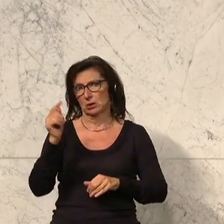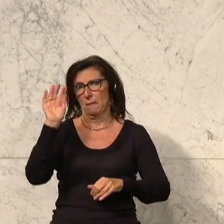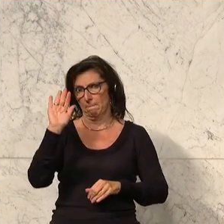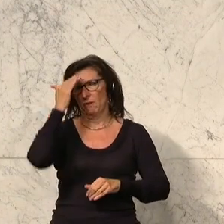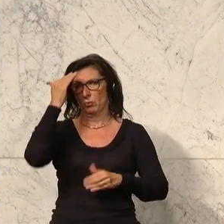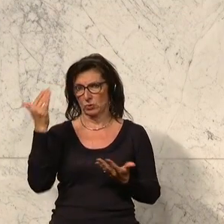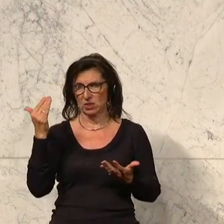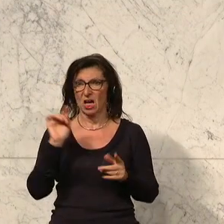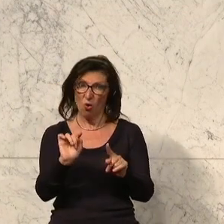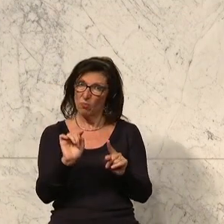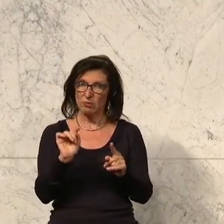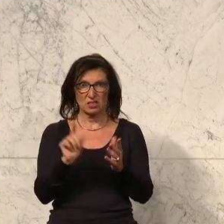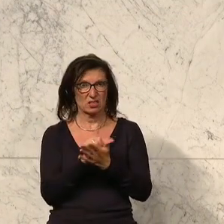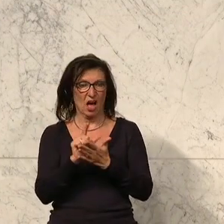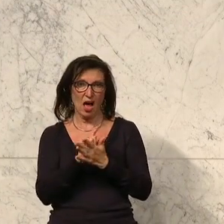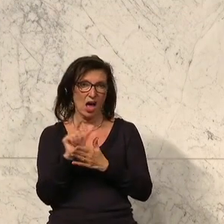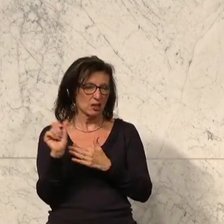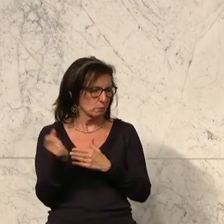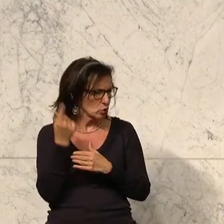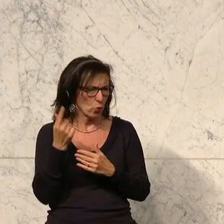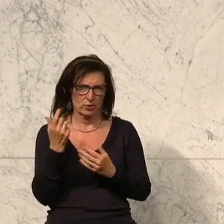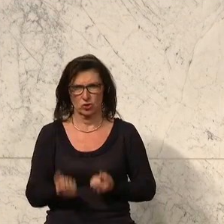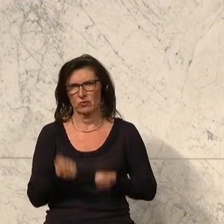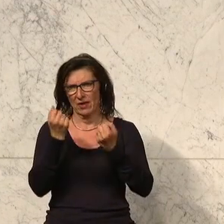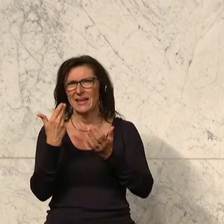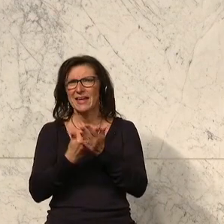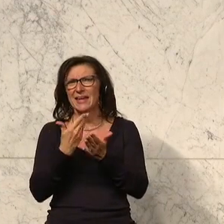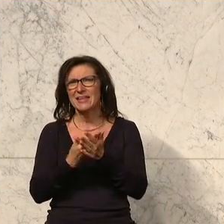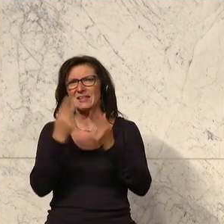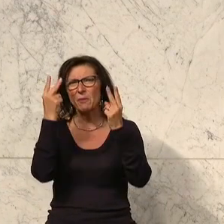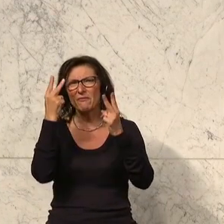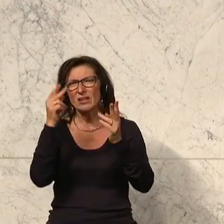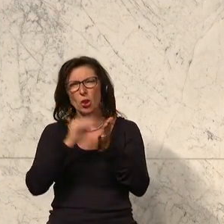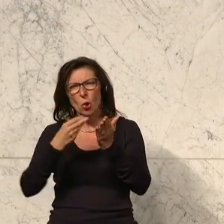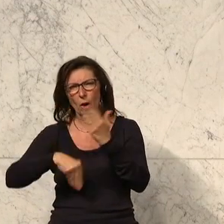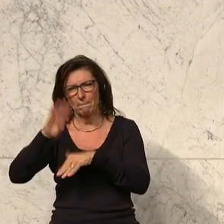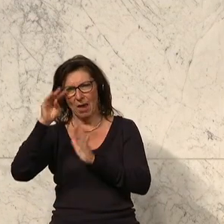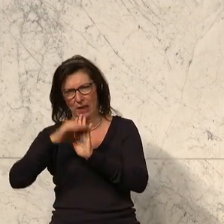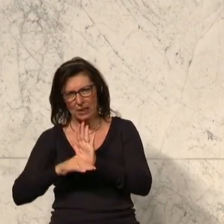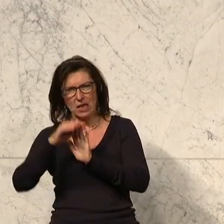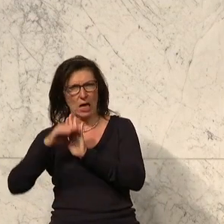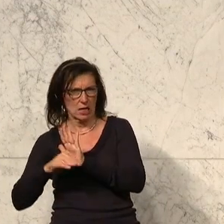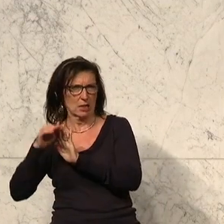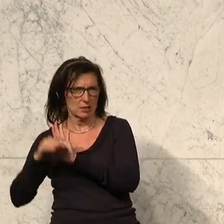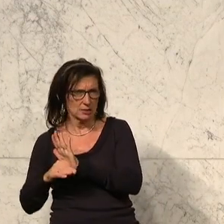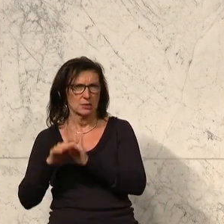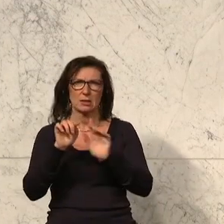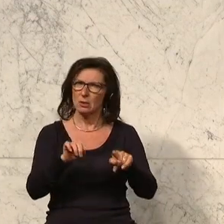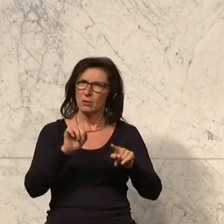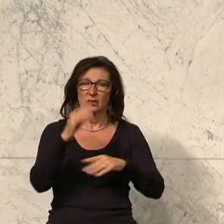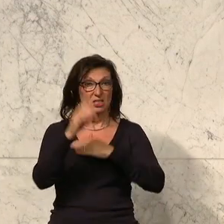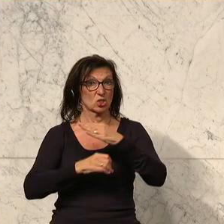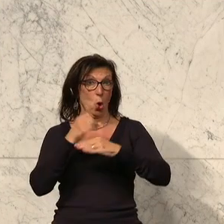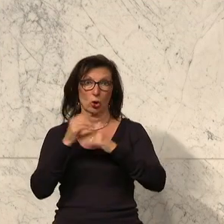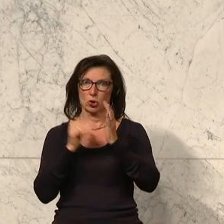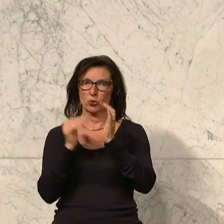das ist eine unglaublich schwierige Zeit, deswegen umso wichtiger hier weitere Gesetzespakete auch auf den Weg zu bringen und dieses so wichtige Ökosystem